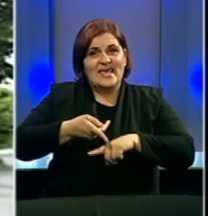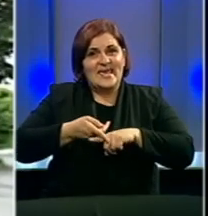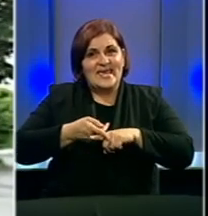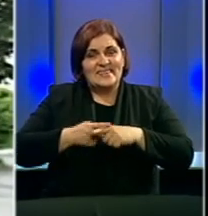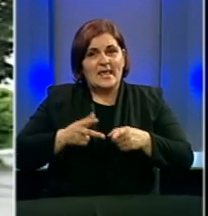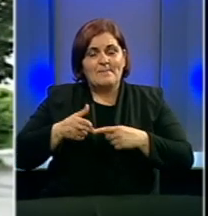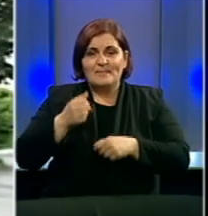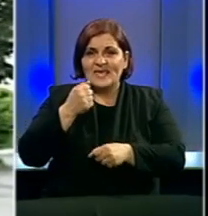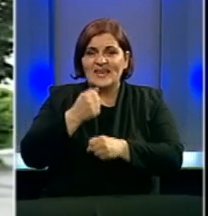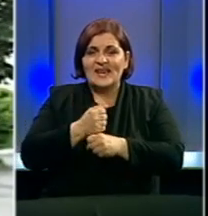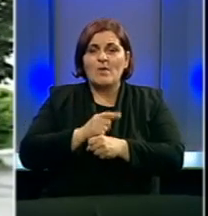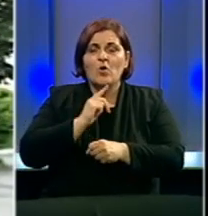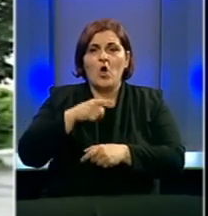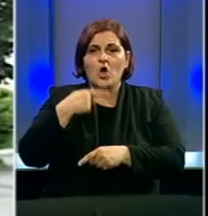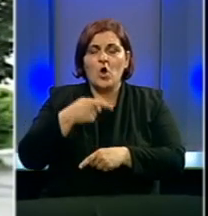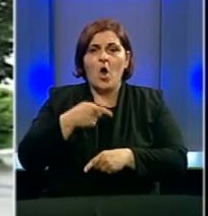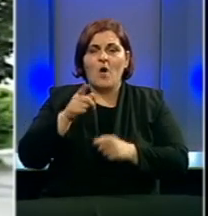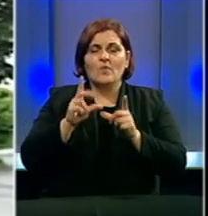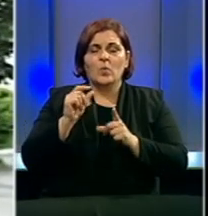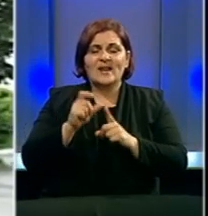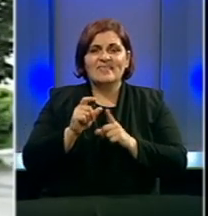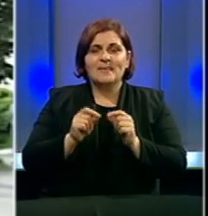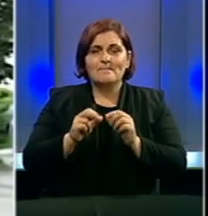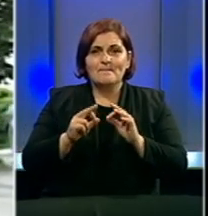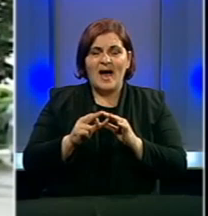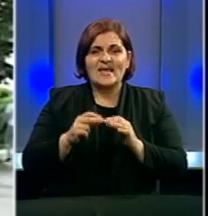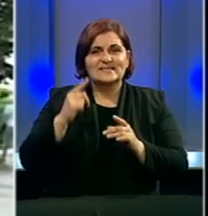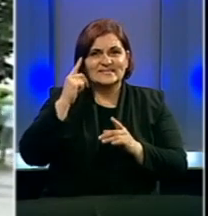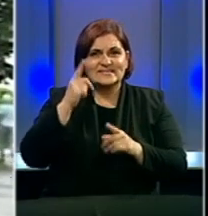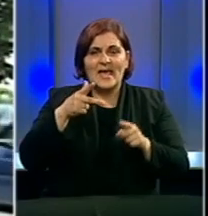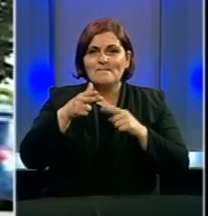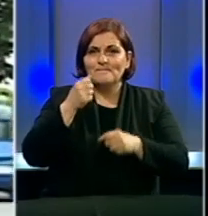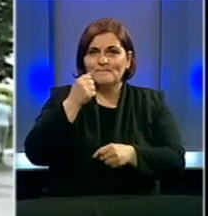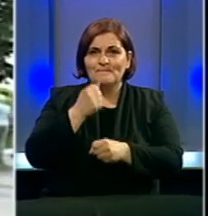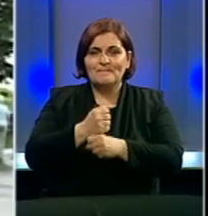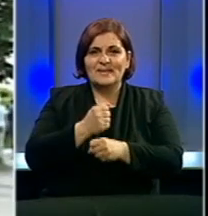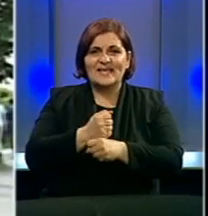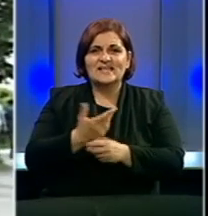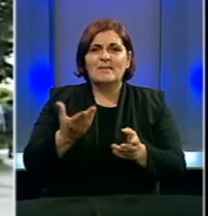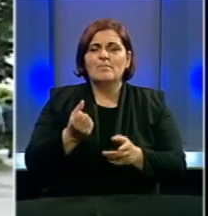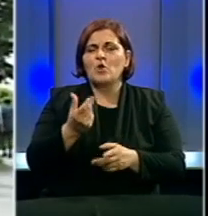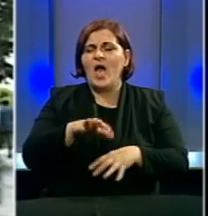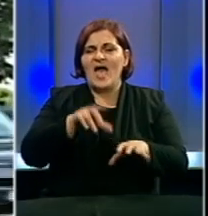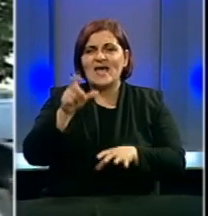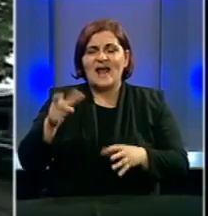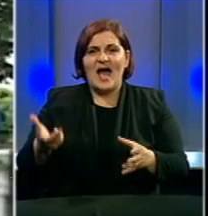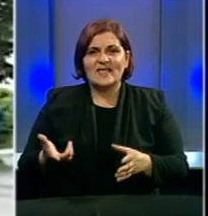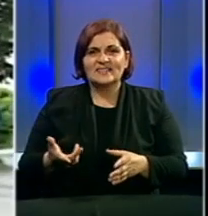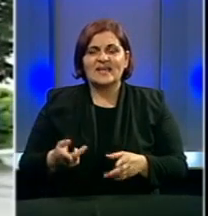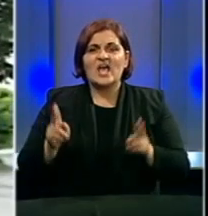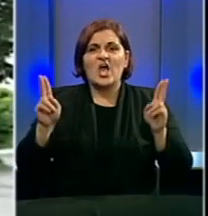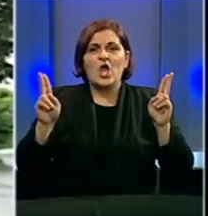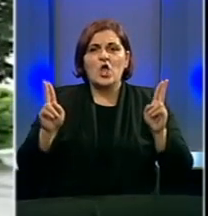prestanak sa radom o kojem govori ova uredba podrazumijeva prestanak rada određenog broja radnika, dok